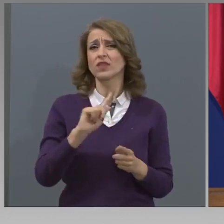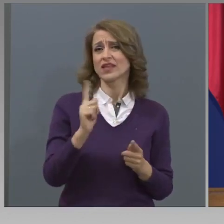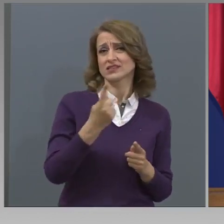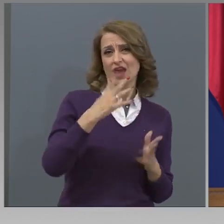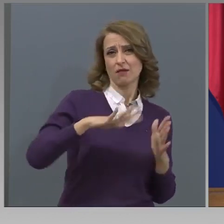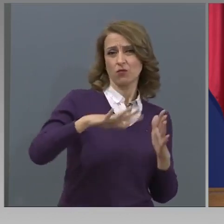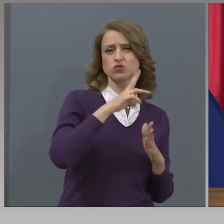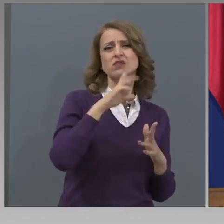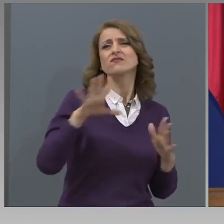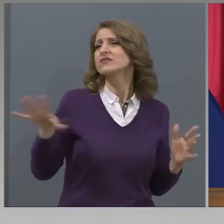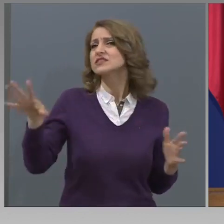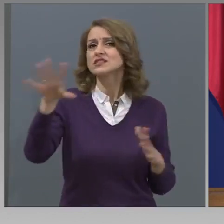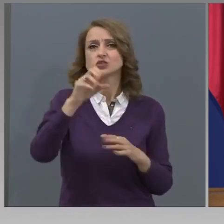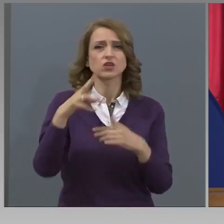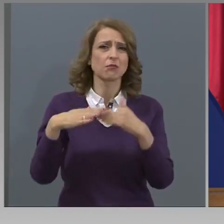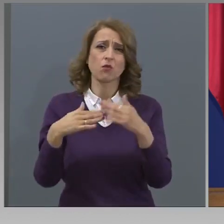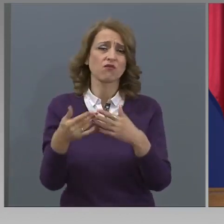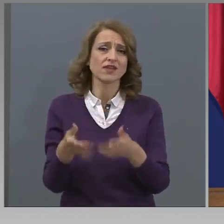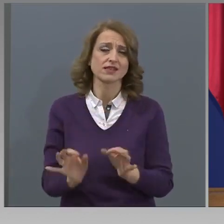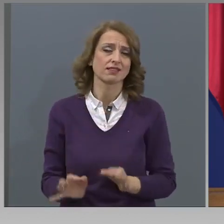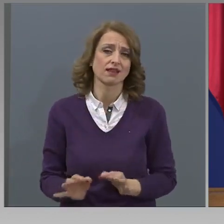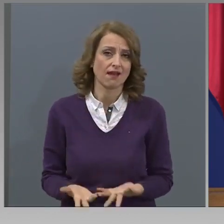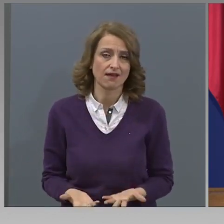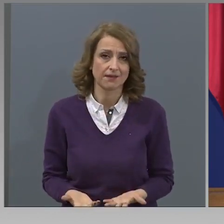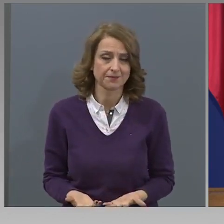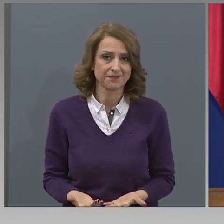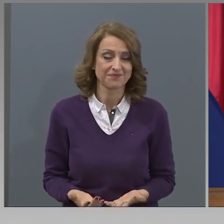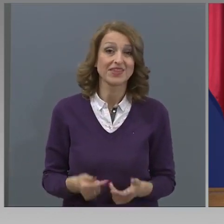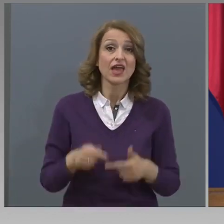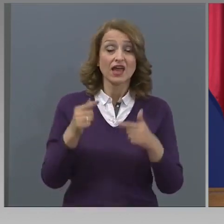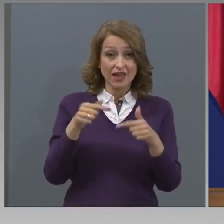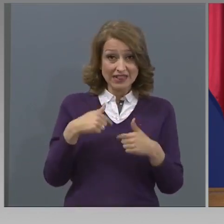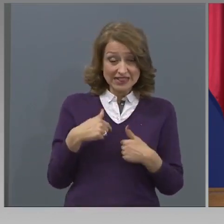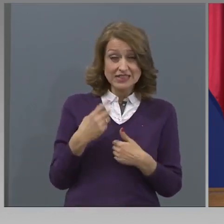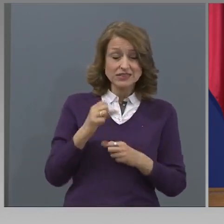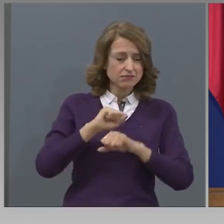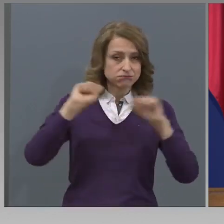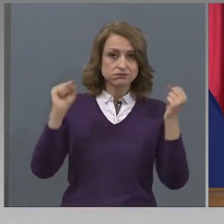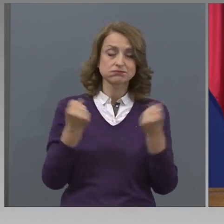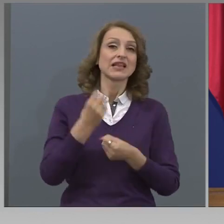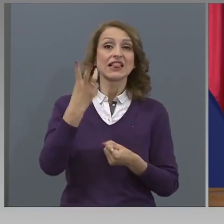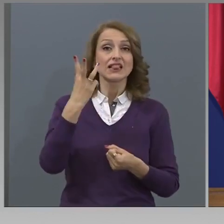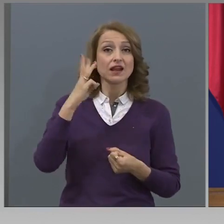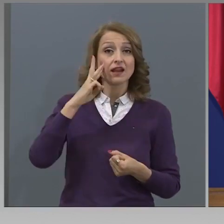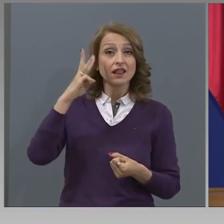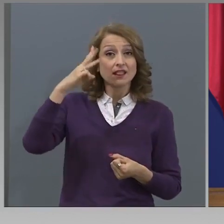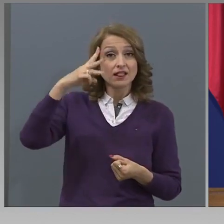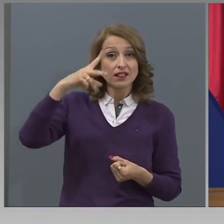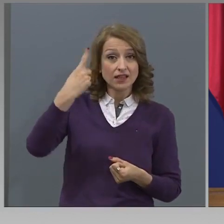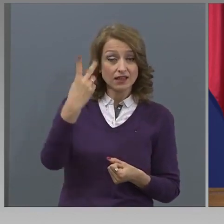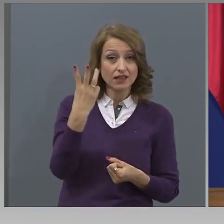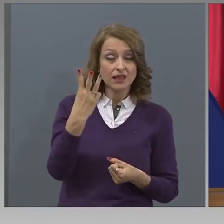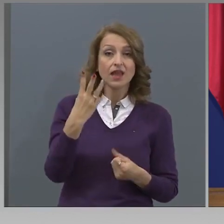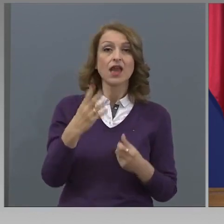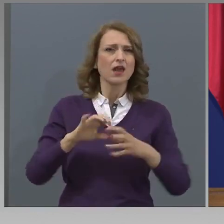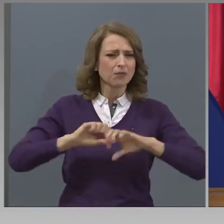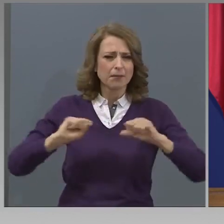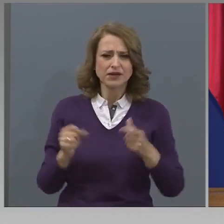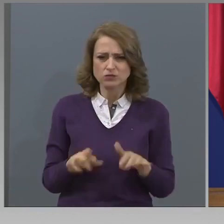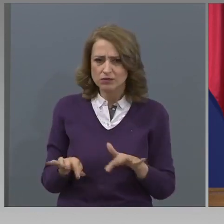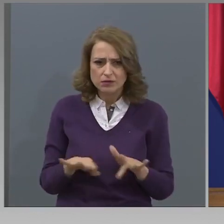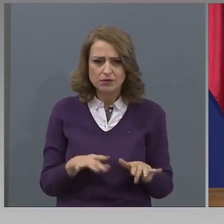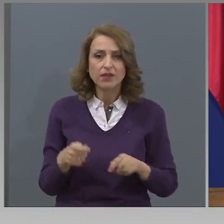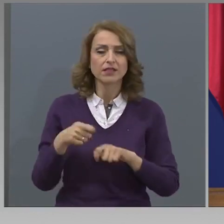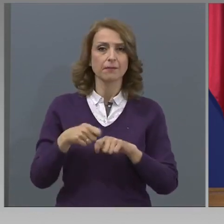Това, че системата стартира за 3 дни, електронното обучение показа, че учителите са пак са подготвени. Не